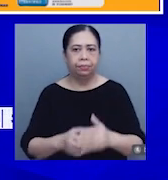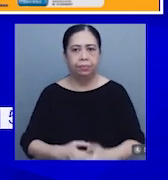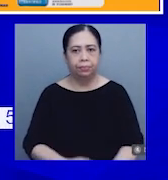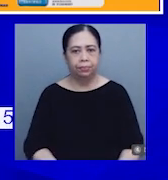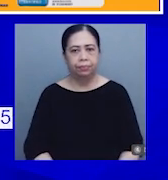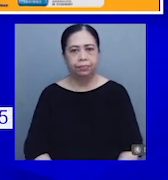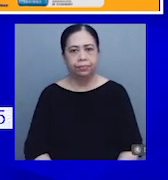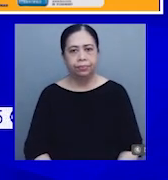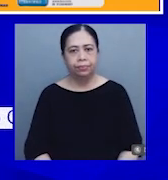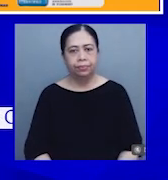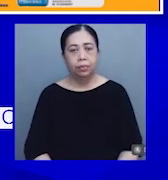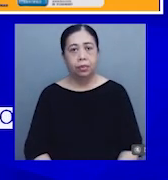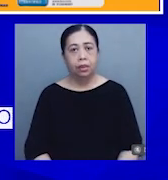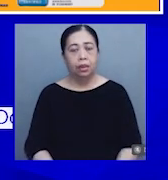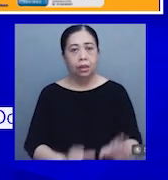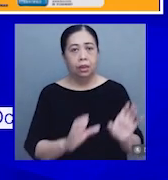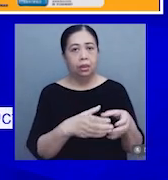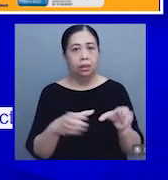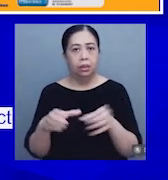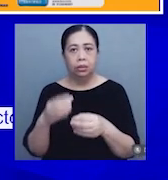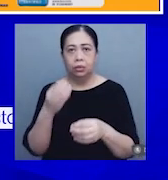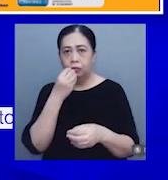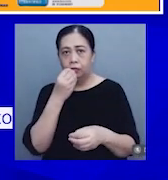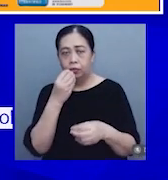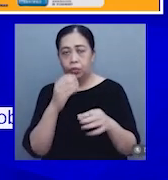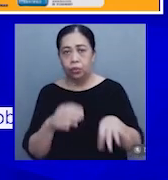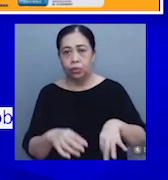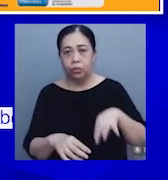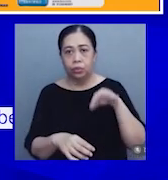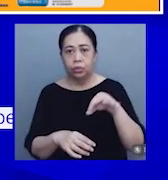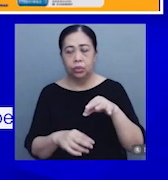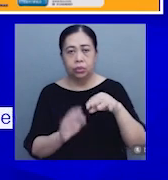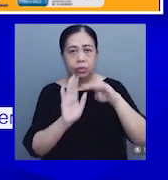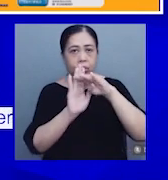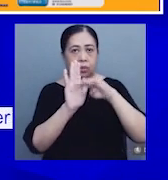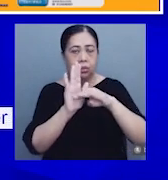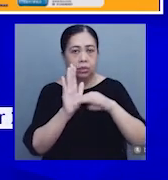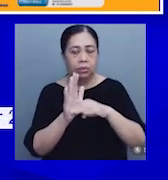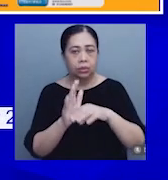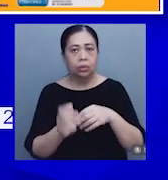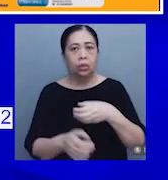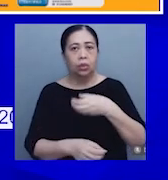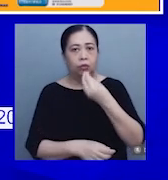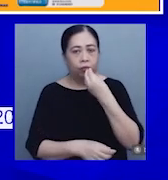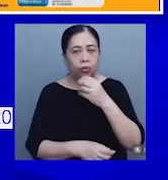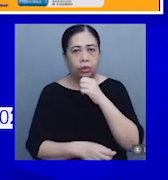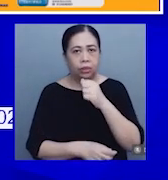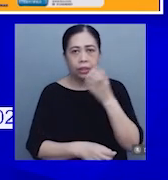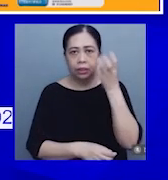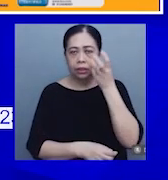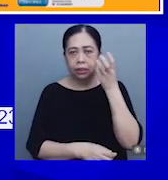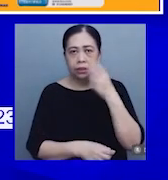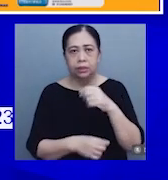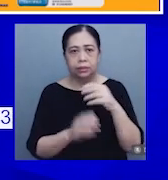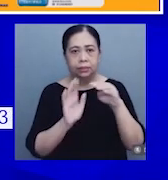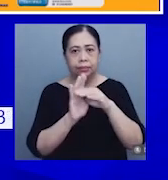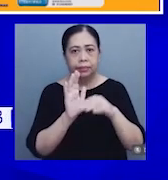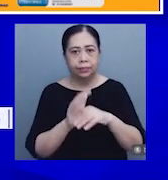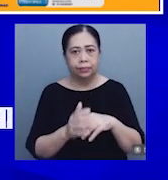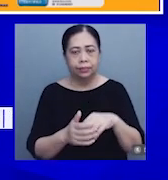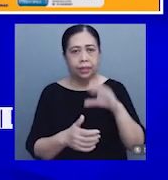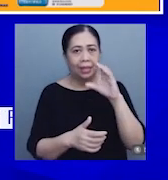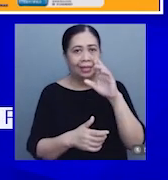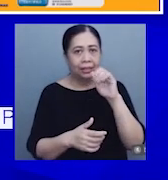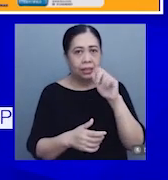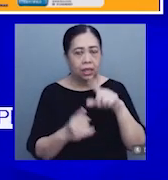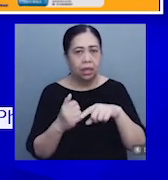Ang mga pangkat ng pagkain na pangunahing nag-ambag sa inflation ng food and non-alcoholic beverages ay ang mga sumusunod. Cereals and